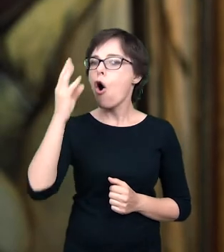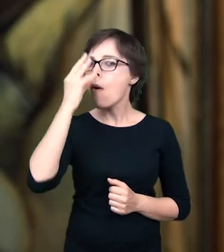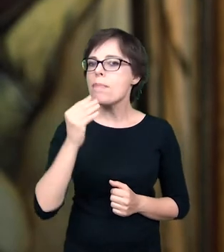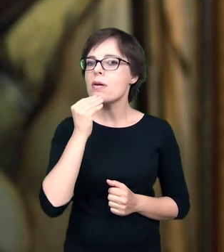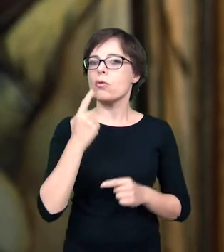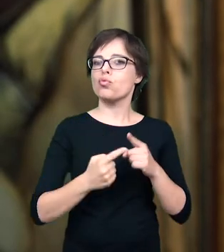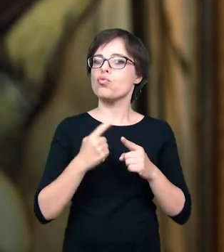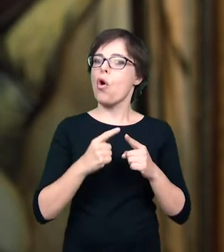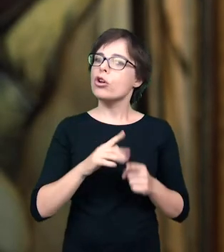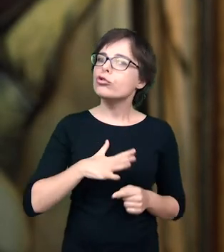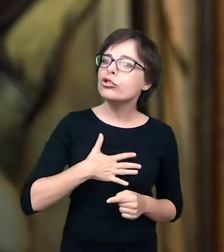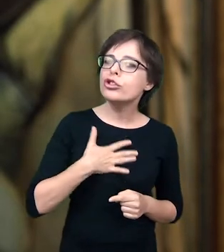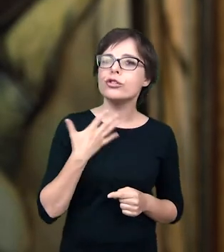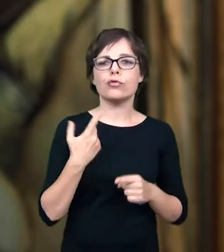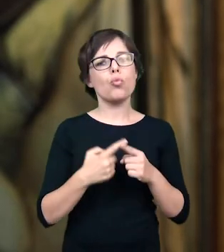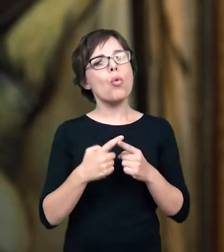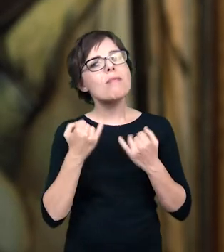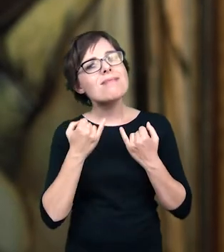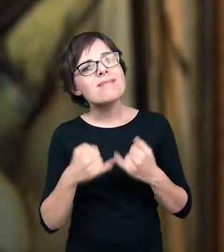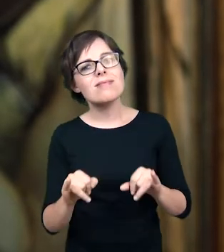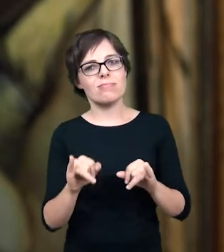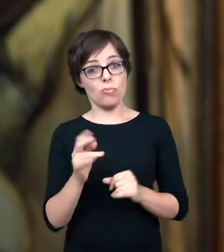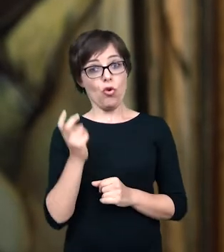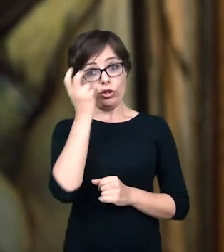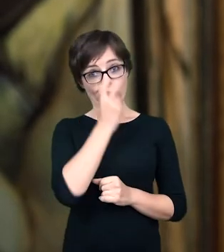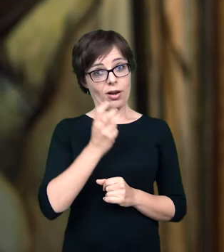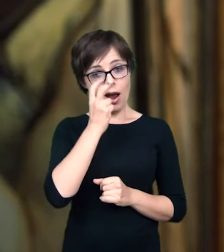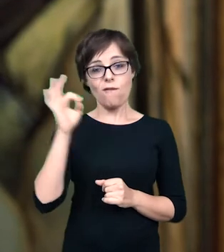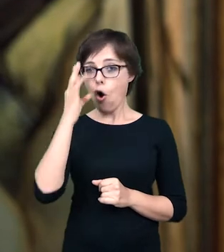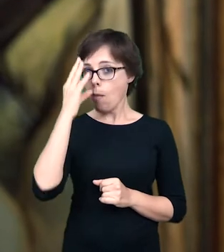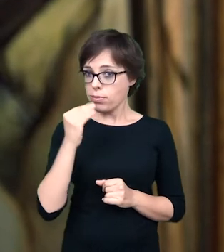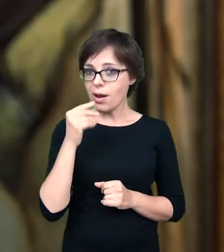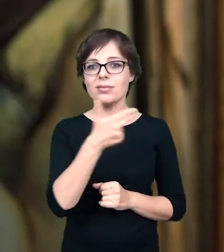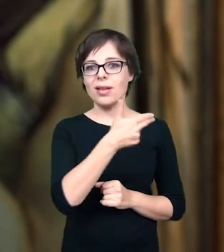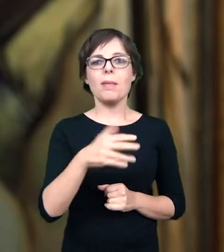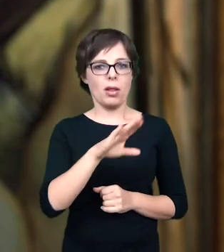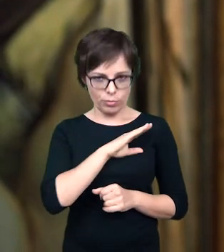intrygujących realizacjach Jacka Malczewskiego.